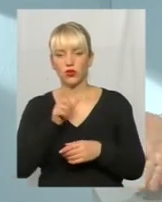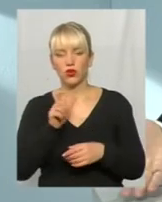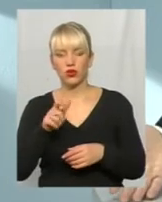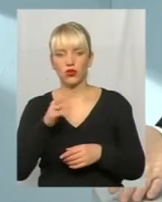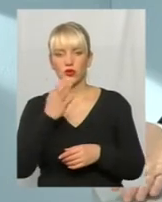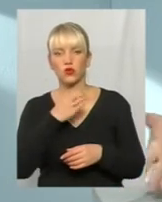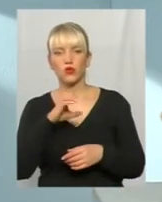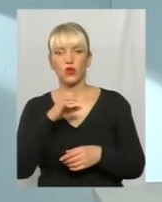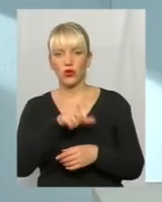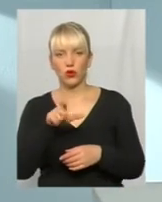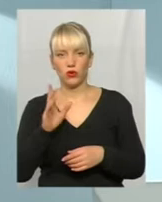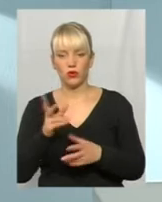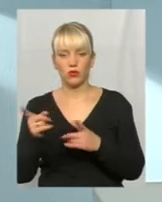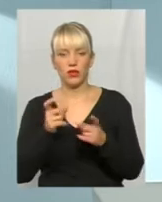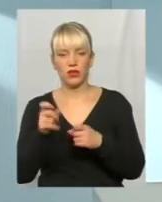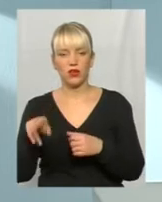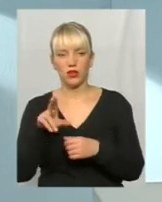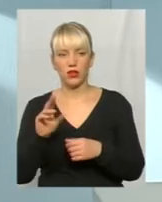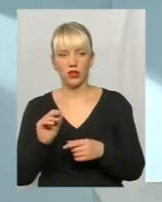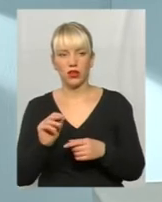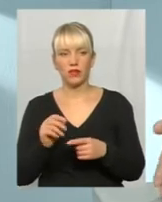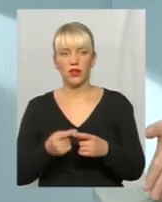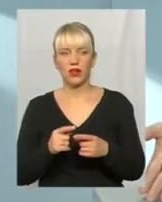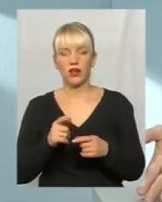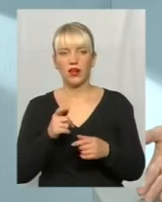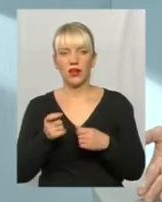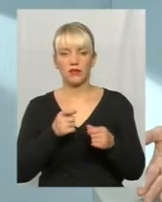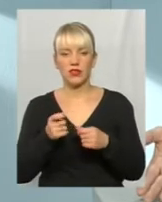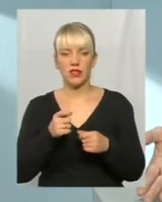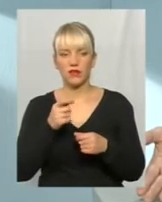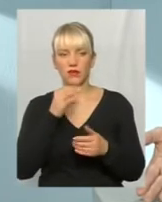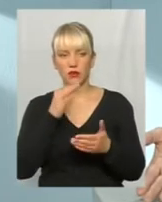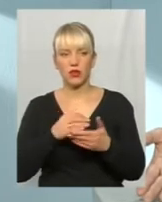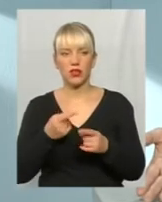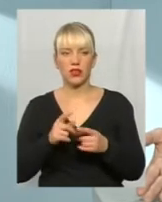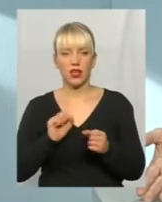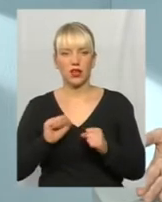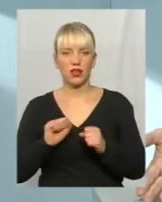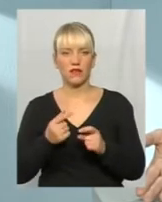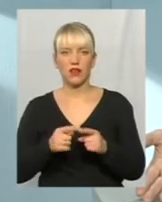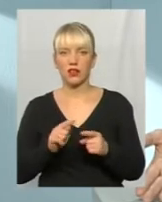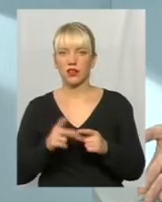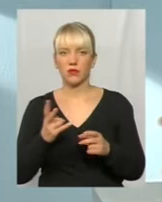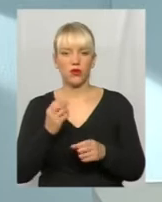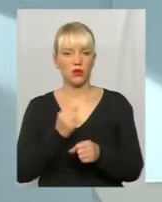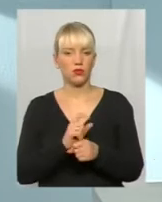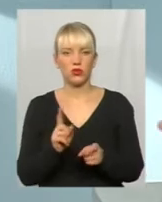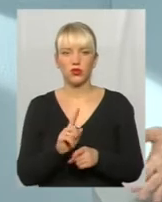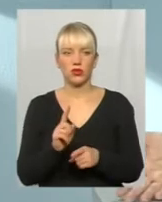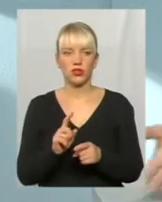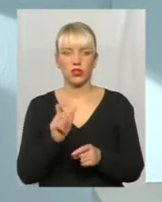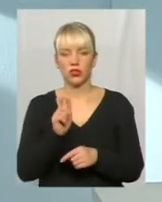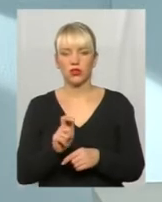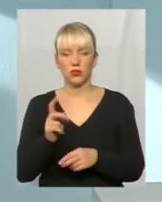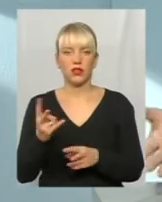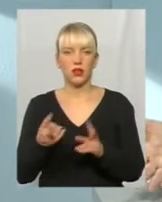адміністративної відповідальності. Для керівника такого органу це однозначний сигнал, що треба щось робити з персоналом. Так, що треба